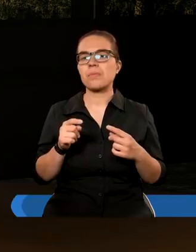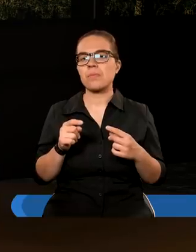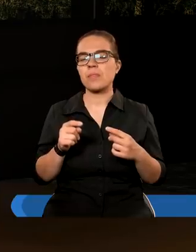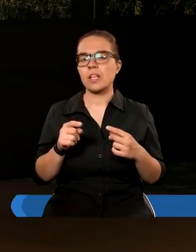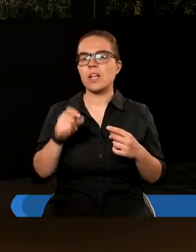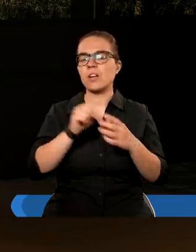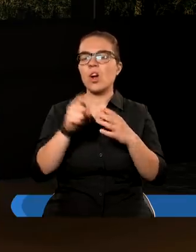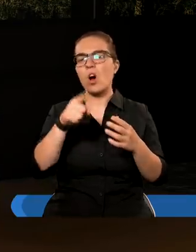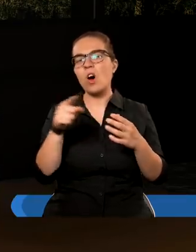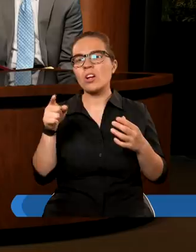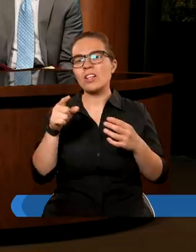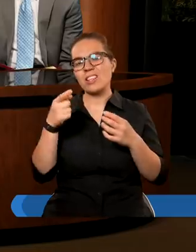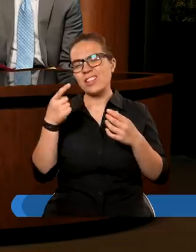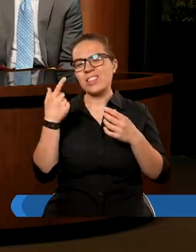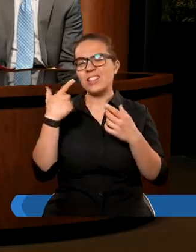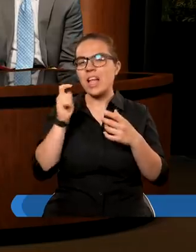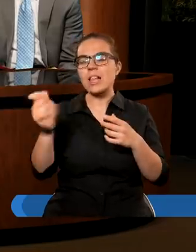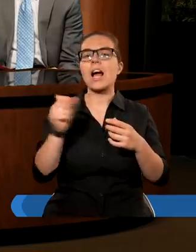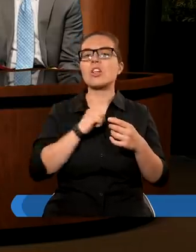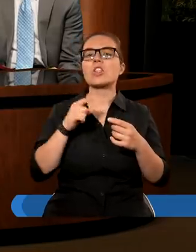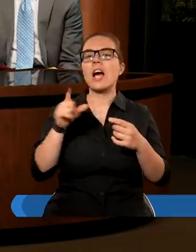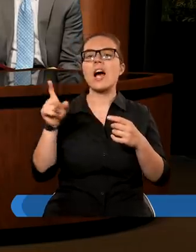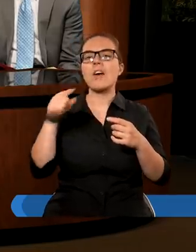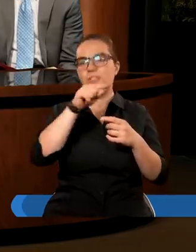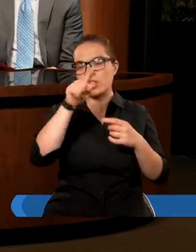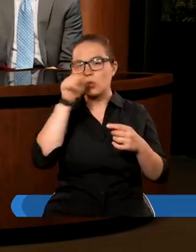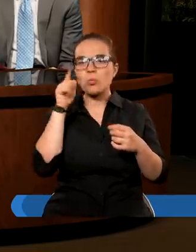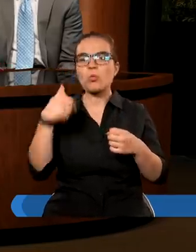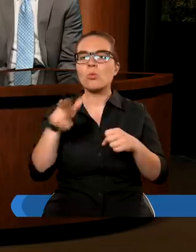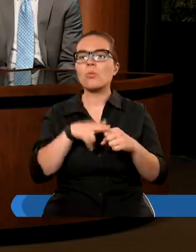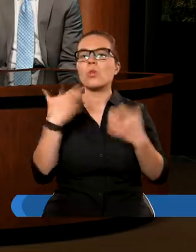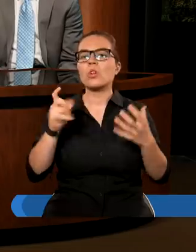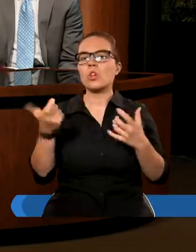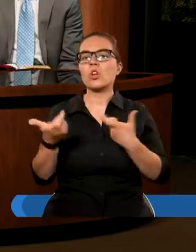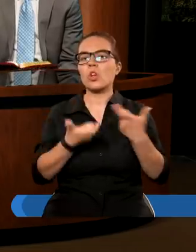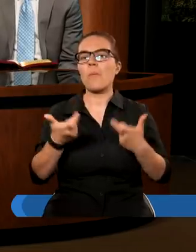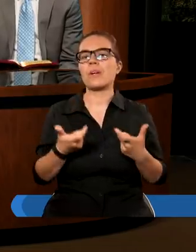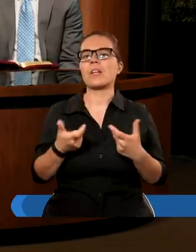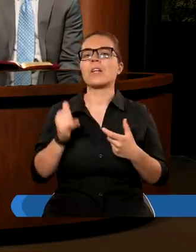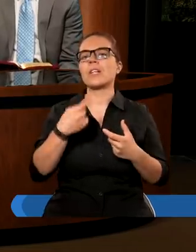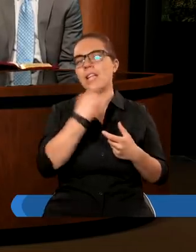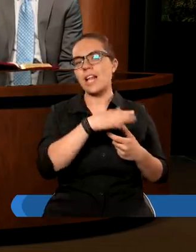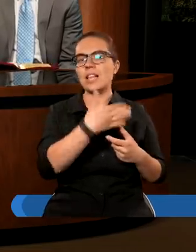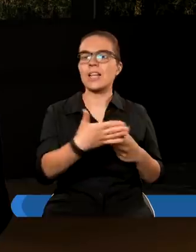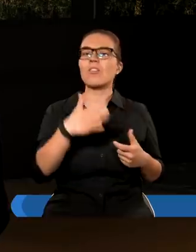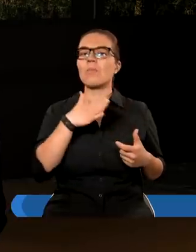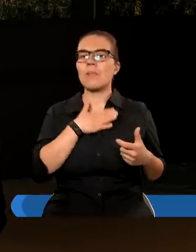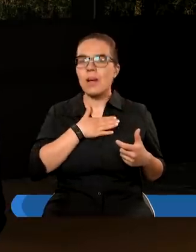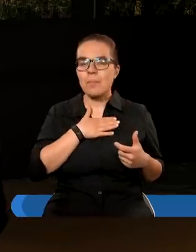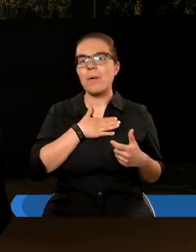zmniejszy się miłość wielu. Widzimy tutaj, że te wydarzenia, które są opisane, są dwa jakiego rodzaju. Z jednej strony mamy